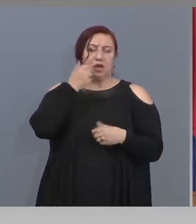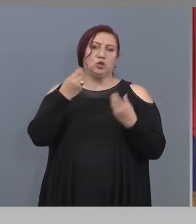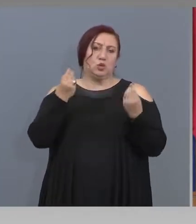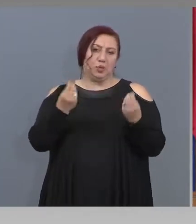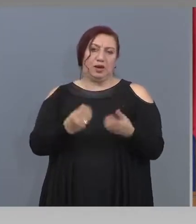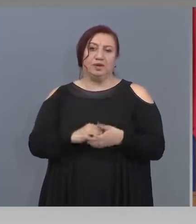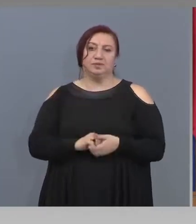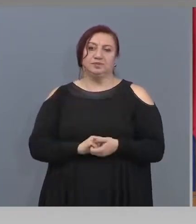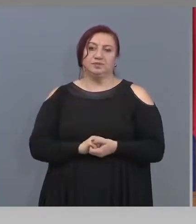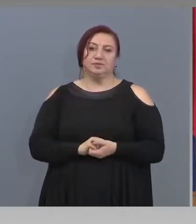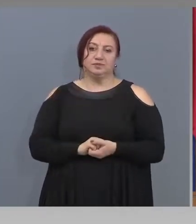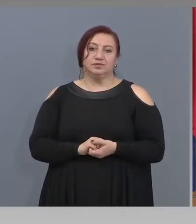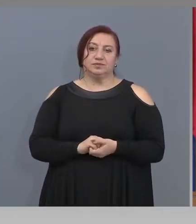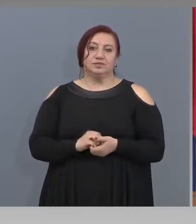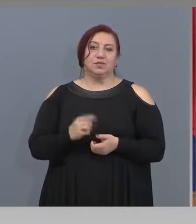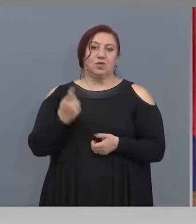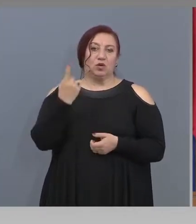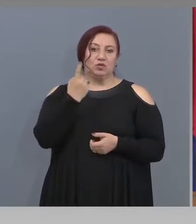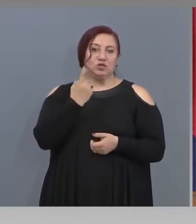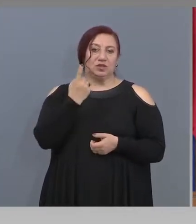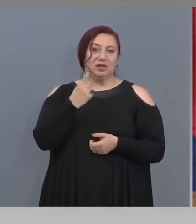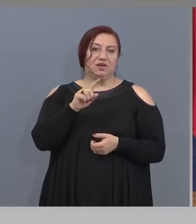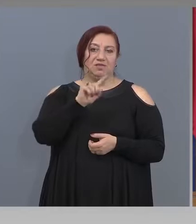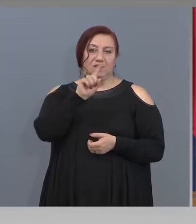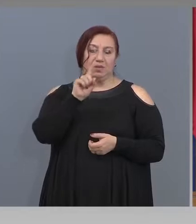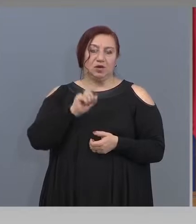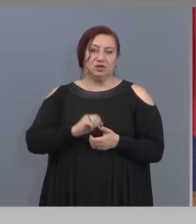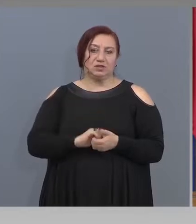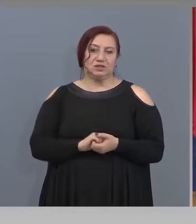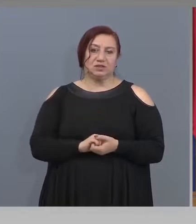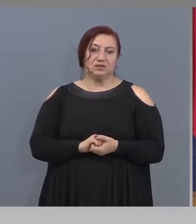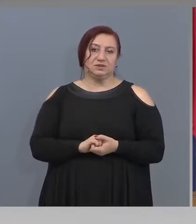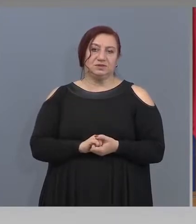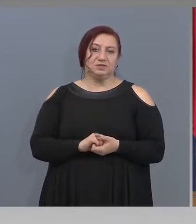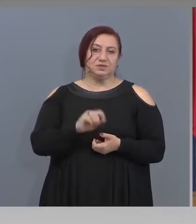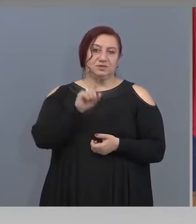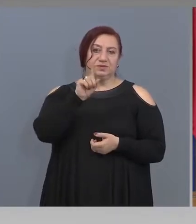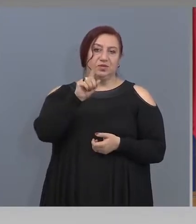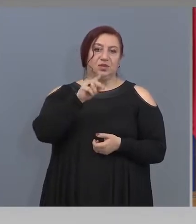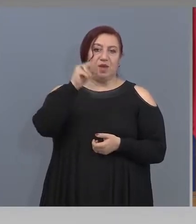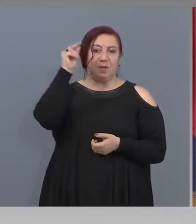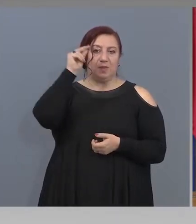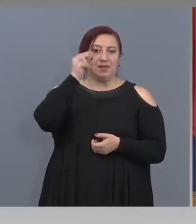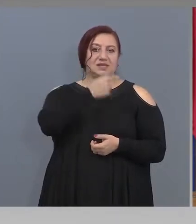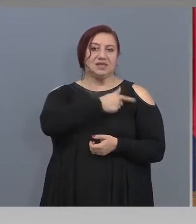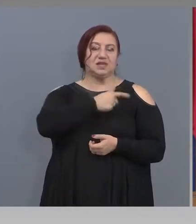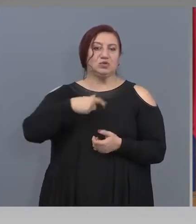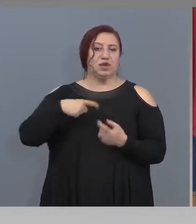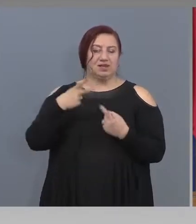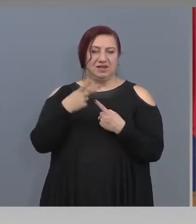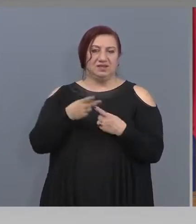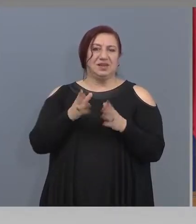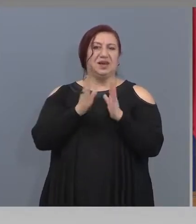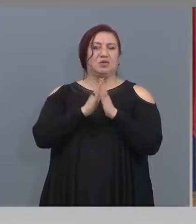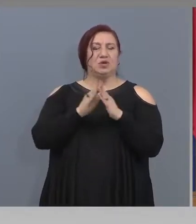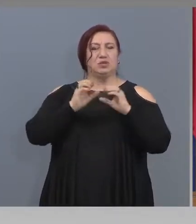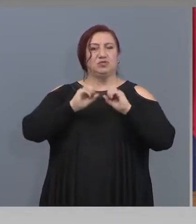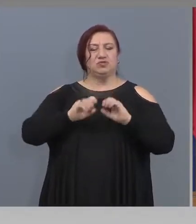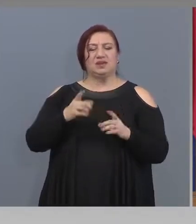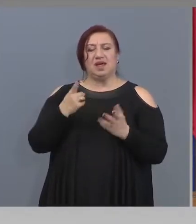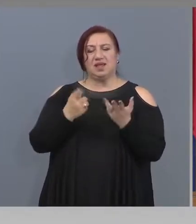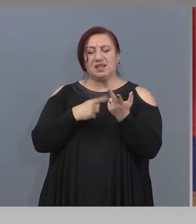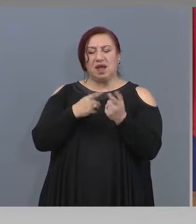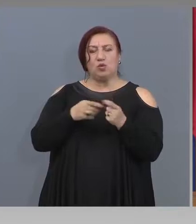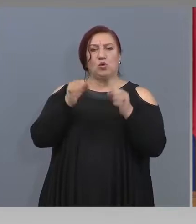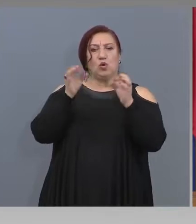Татьяна Йорданева от Българската национална телевизия. Ако позволите само няколко оточнения за заповедата, тъй